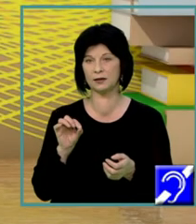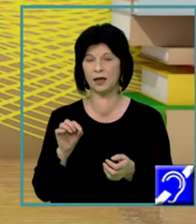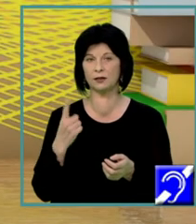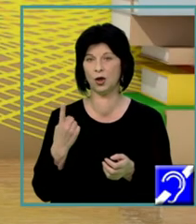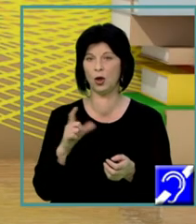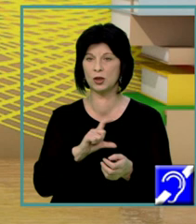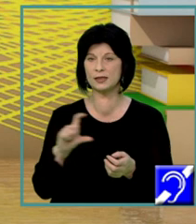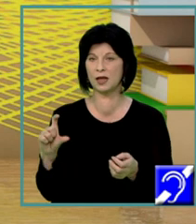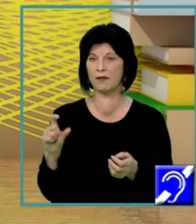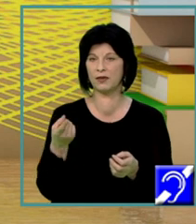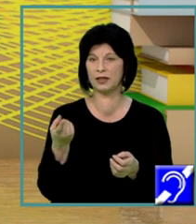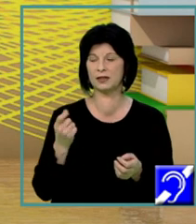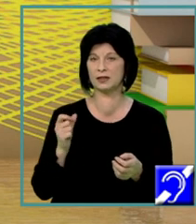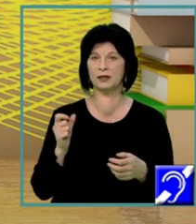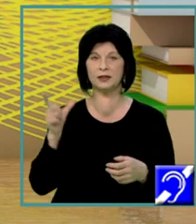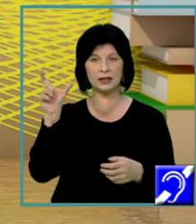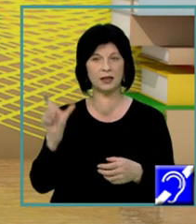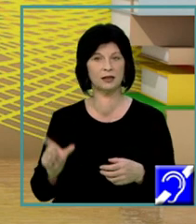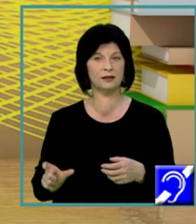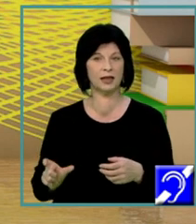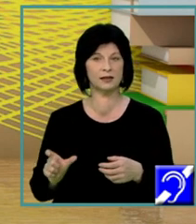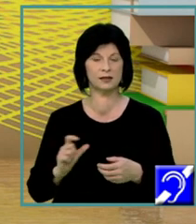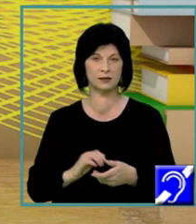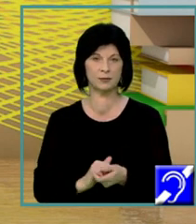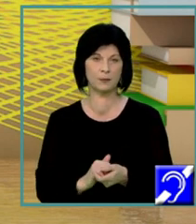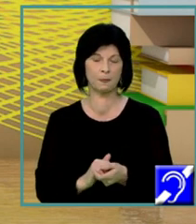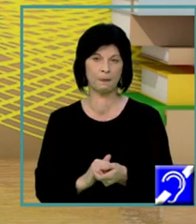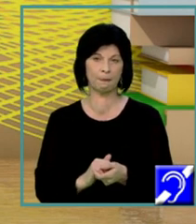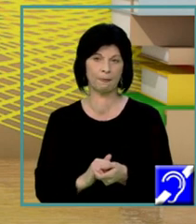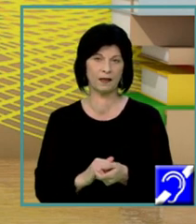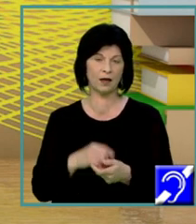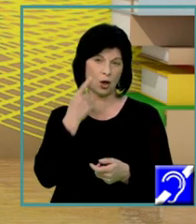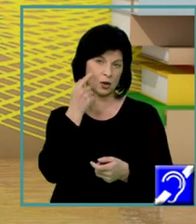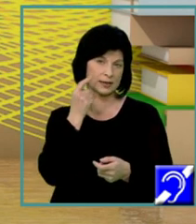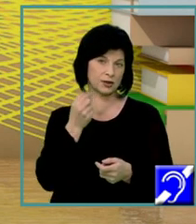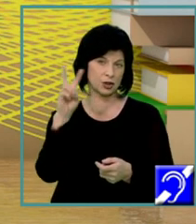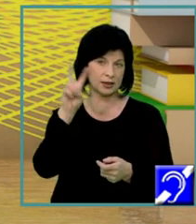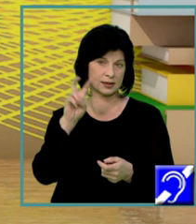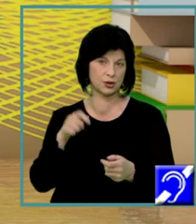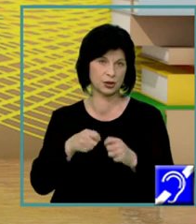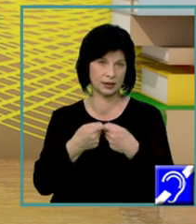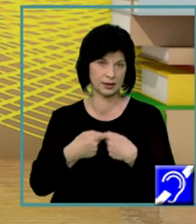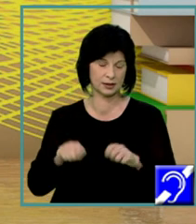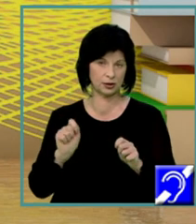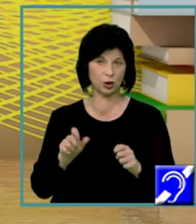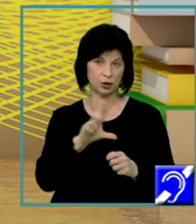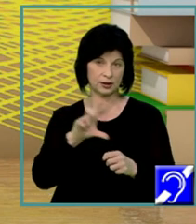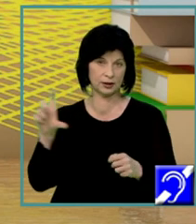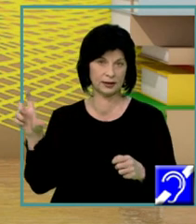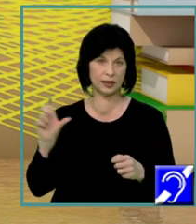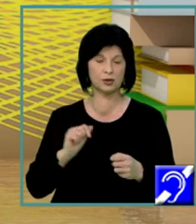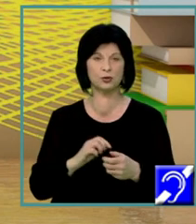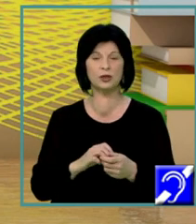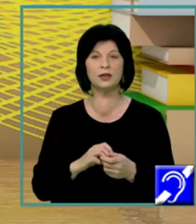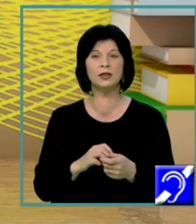din el. Voi încerca să citesc pe cât posibil tot textul și să subliniem acele aspecte care țin de cerința